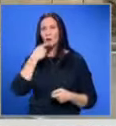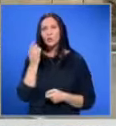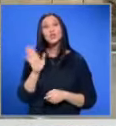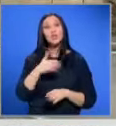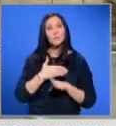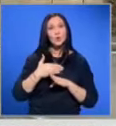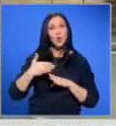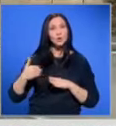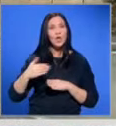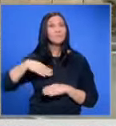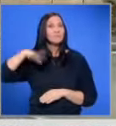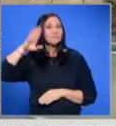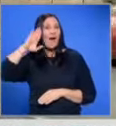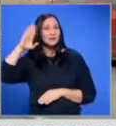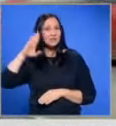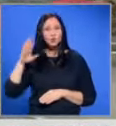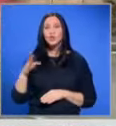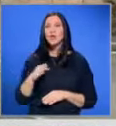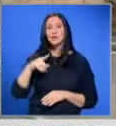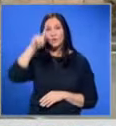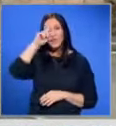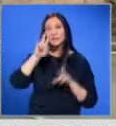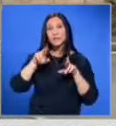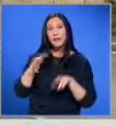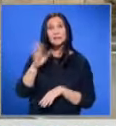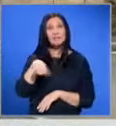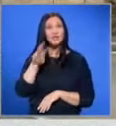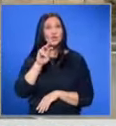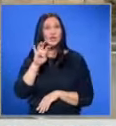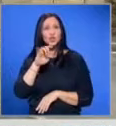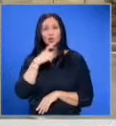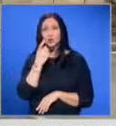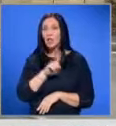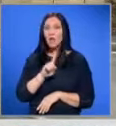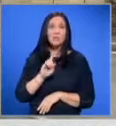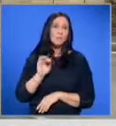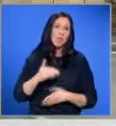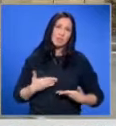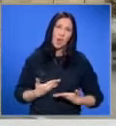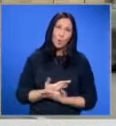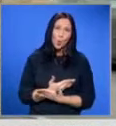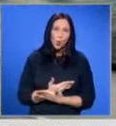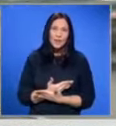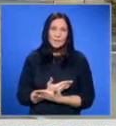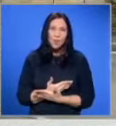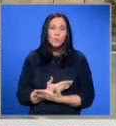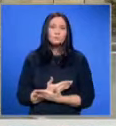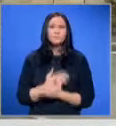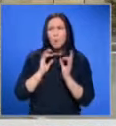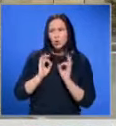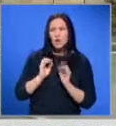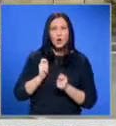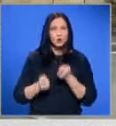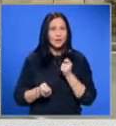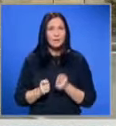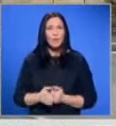продължи да служи на суфянци. Надяваме следващите 30-40 години да не е необходимо такива по-съществени